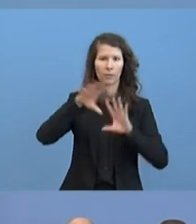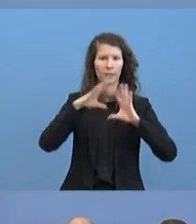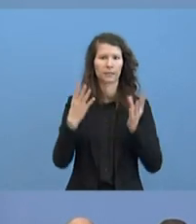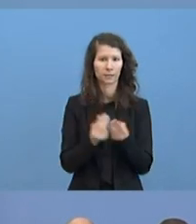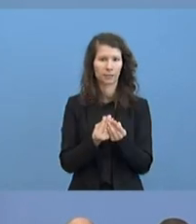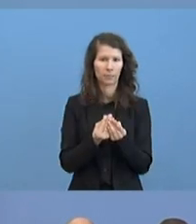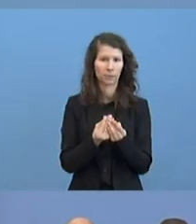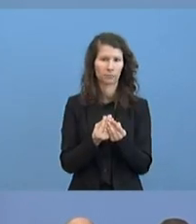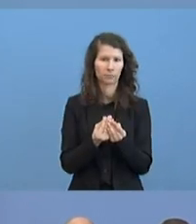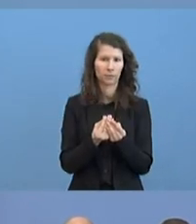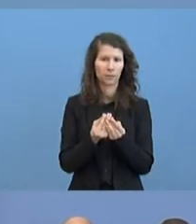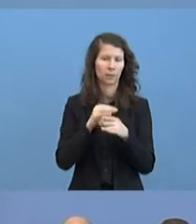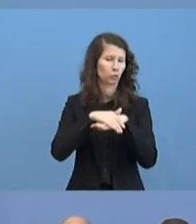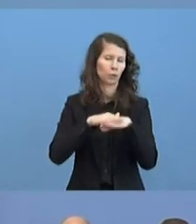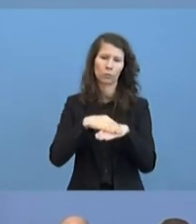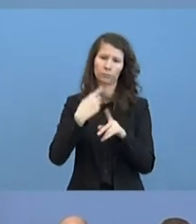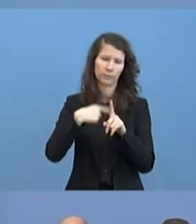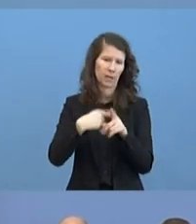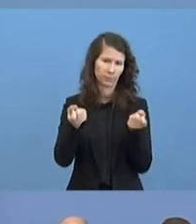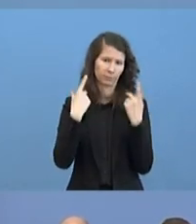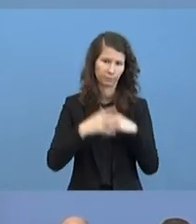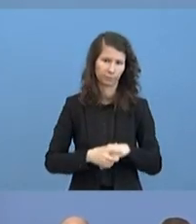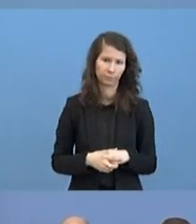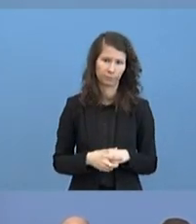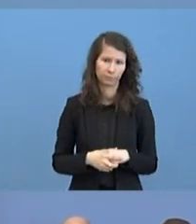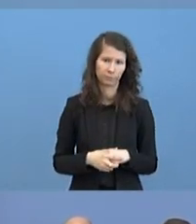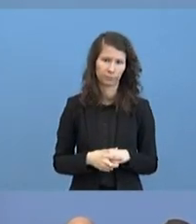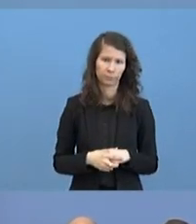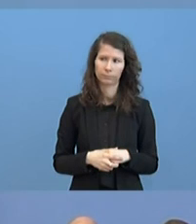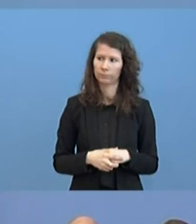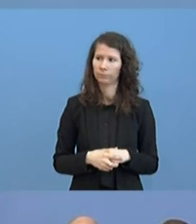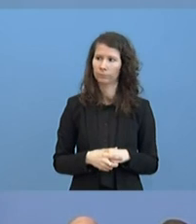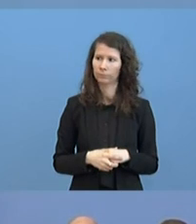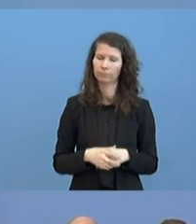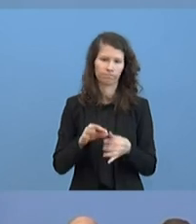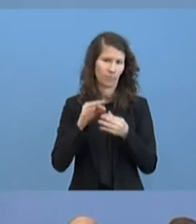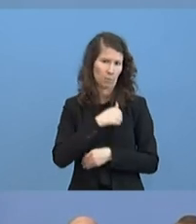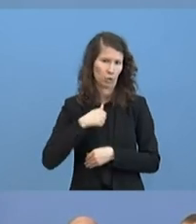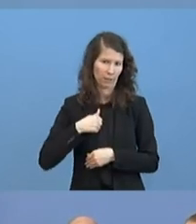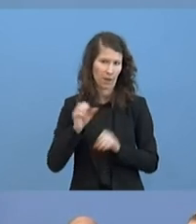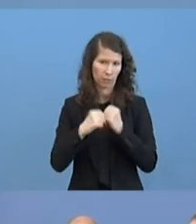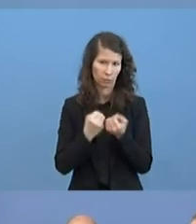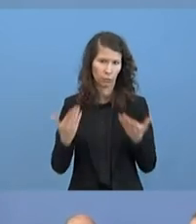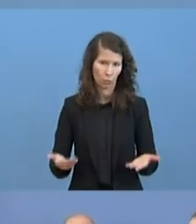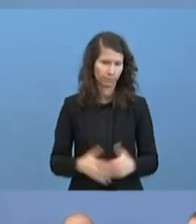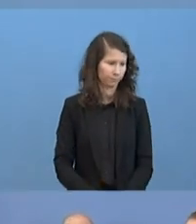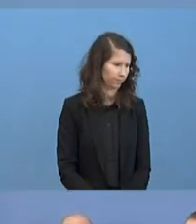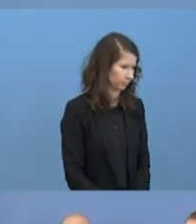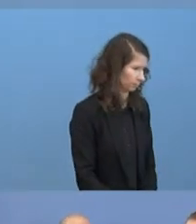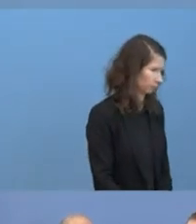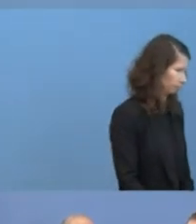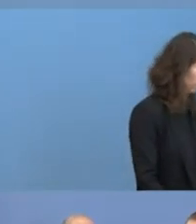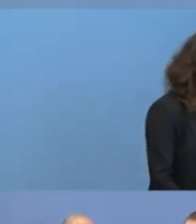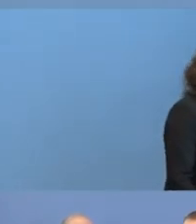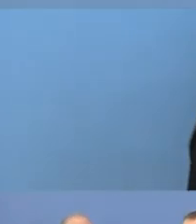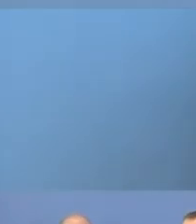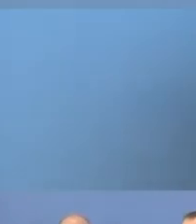126 Gesamtzahl in der Bundeswehr. Danke. Das nur zur Frage von Herrn Jung. Jetzt